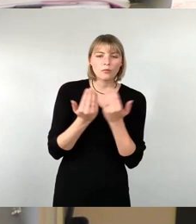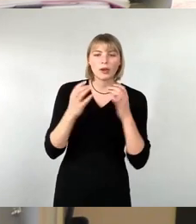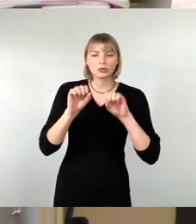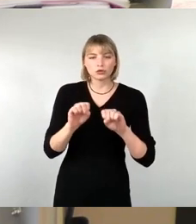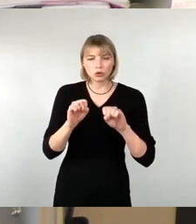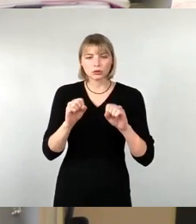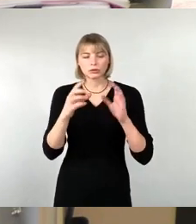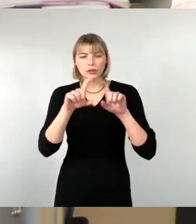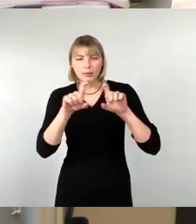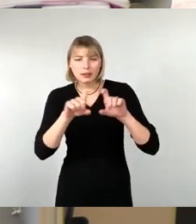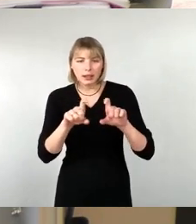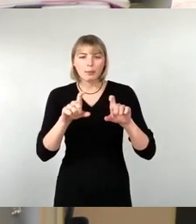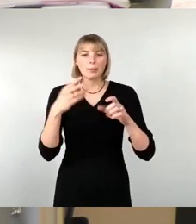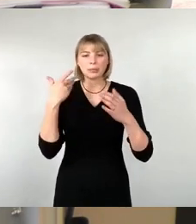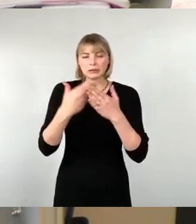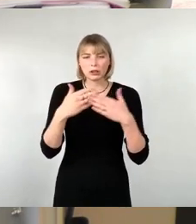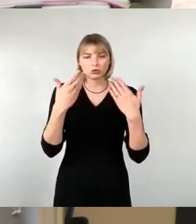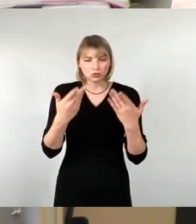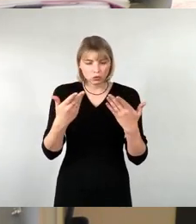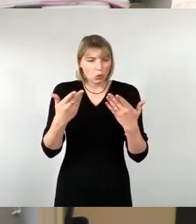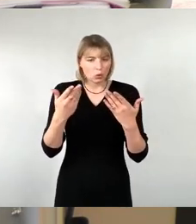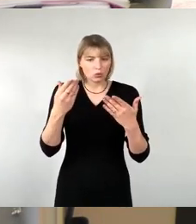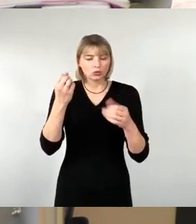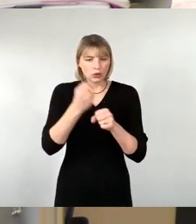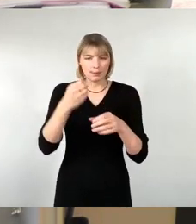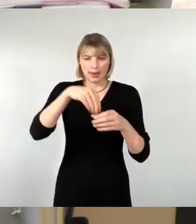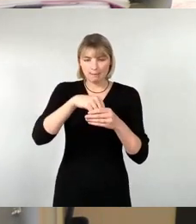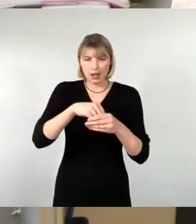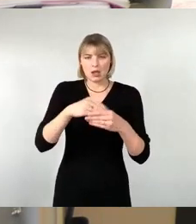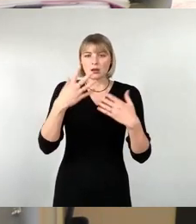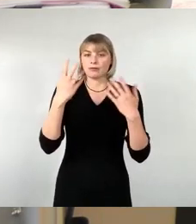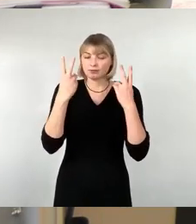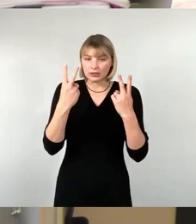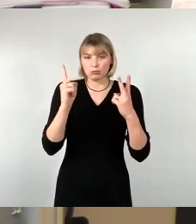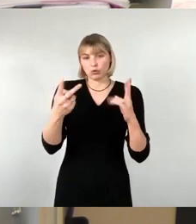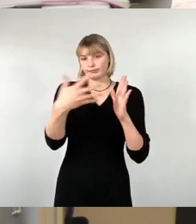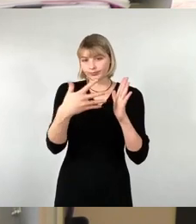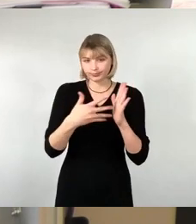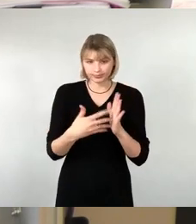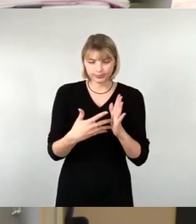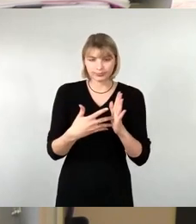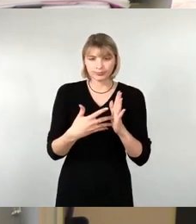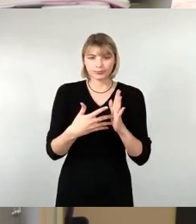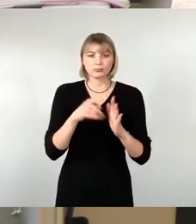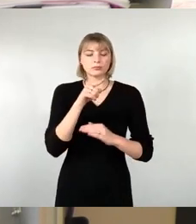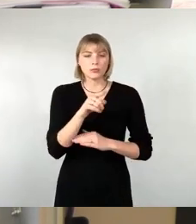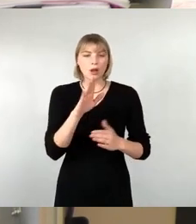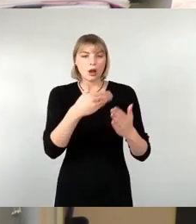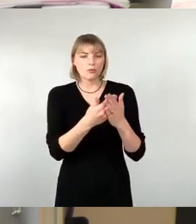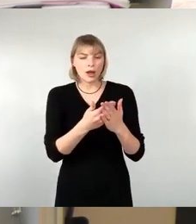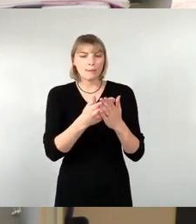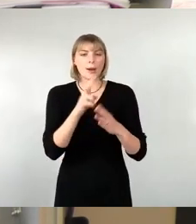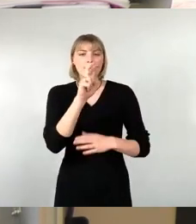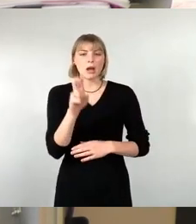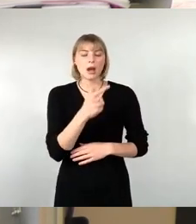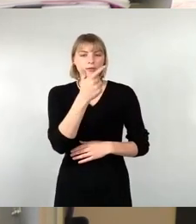bei jedem Projekt berücksichtigt und geprüft werden müssen. Schaut man sich, die Aufgaben unter § 2 steht unter Punkt 1,